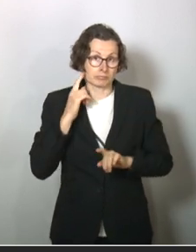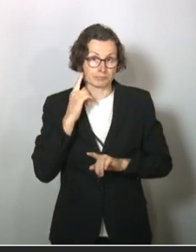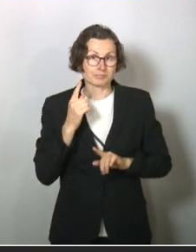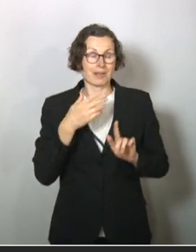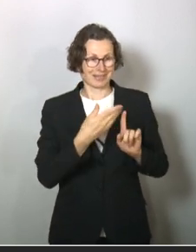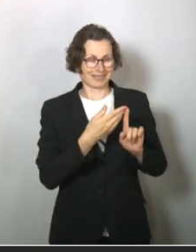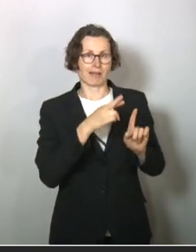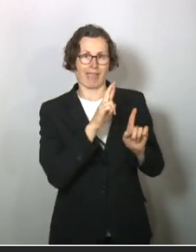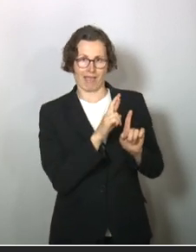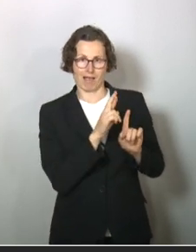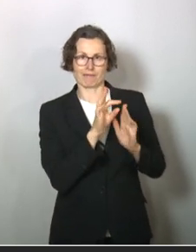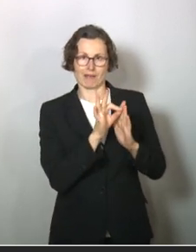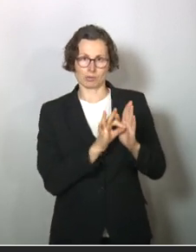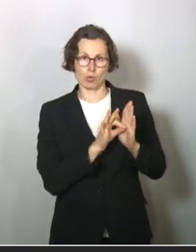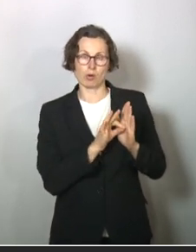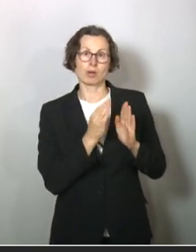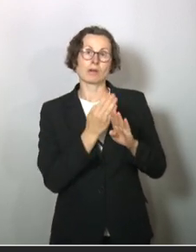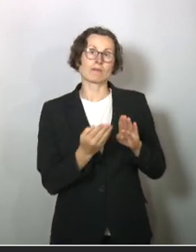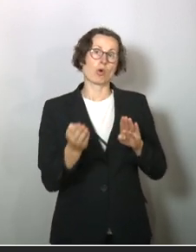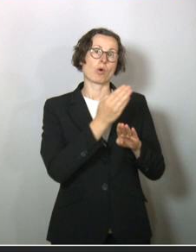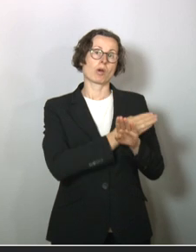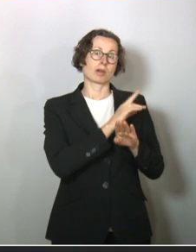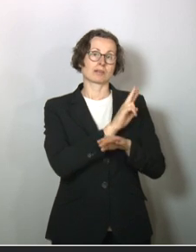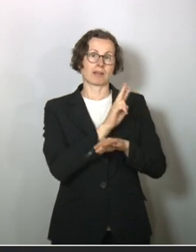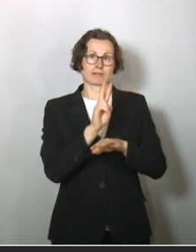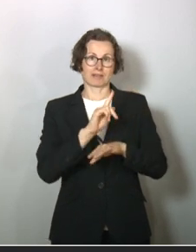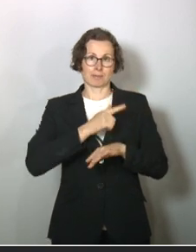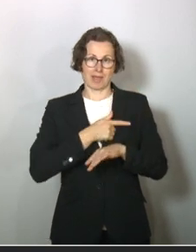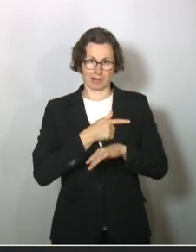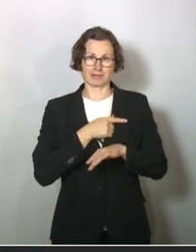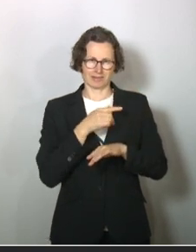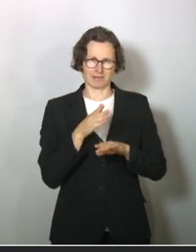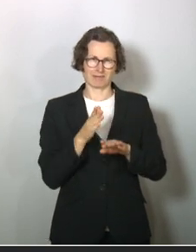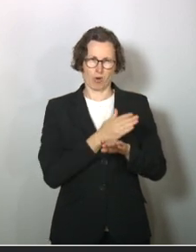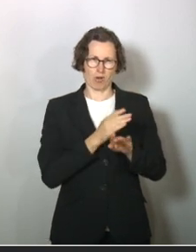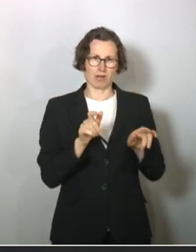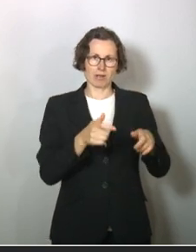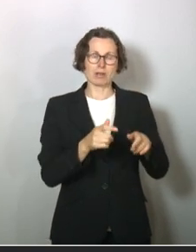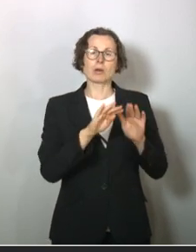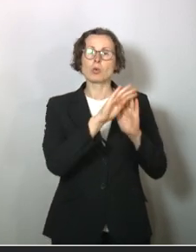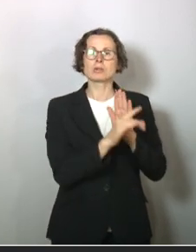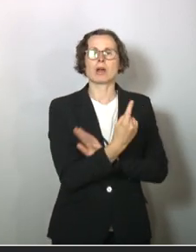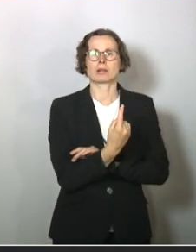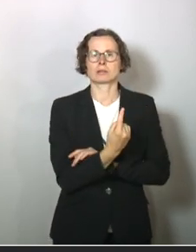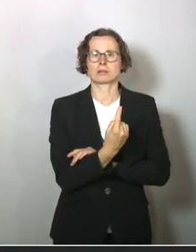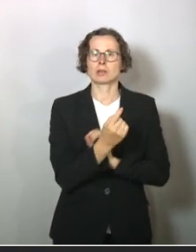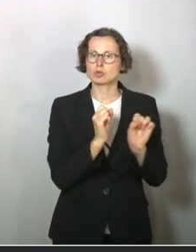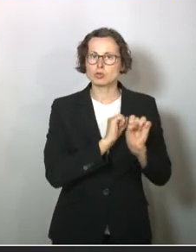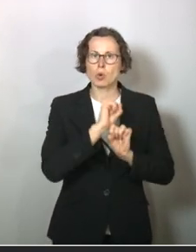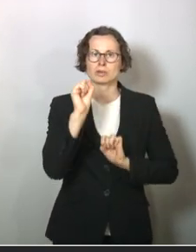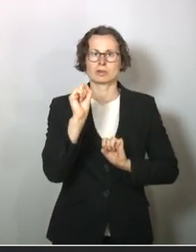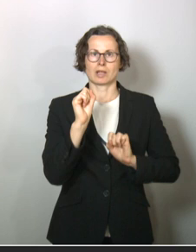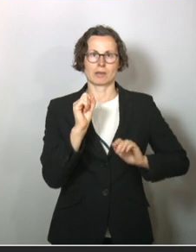Dieser R-Faktor war vor dem 22. März, also Beginn des allgemeinen Shutdowns, sondern unter eins und merkwürdigerweise